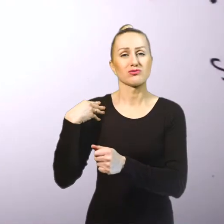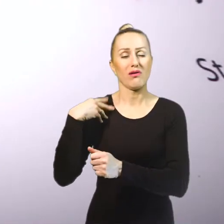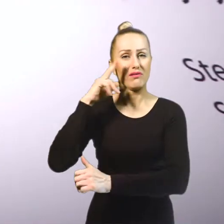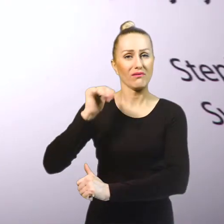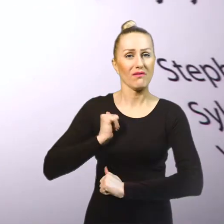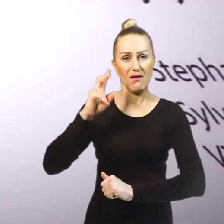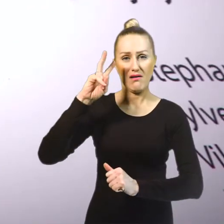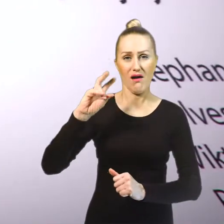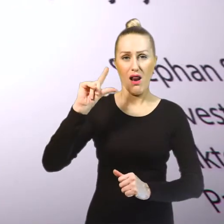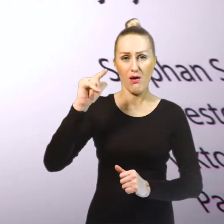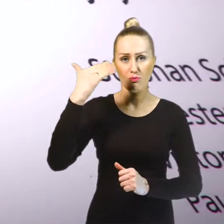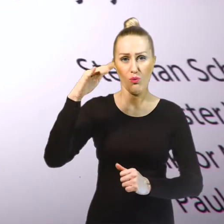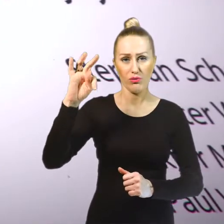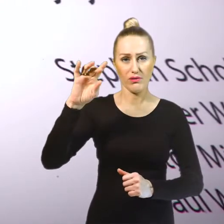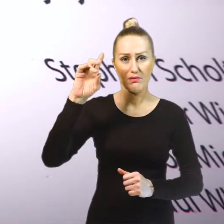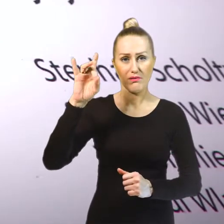Gerlach.